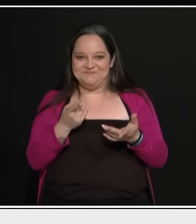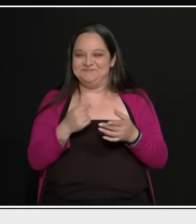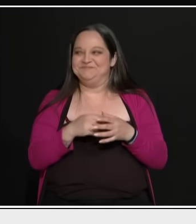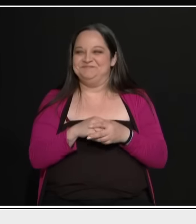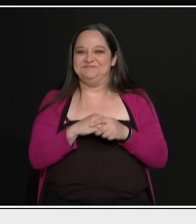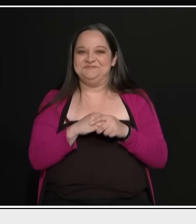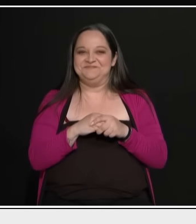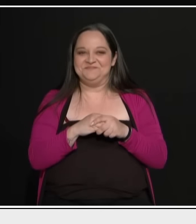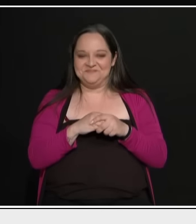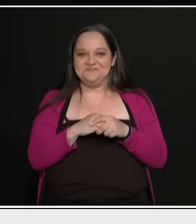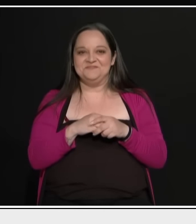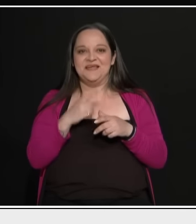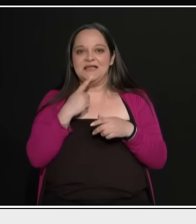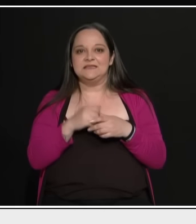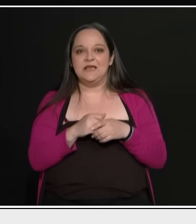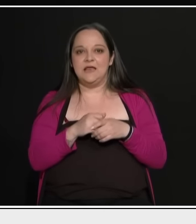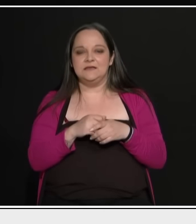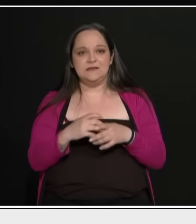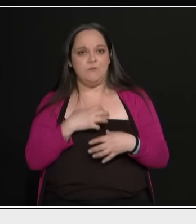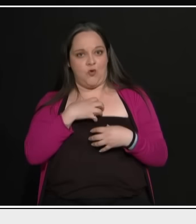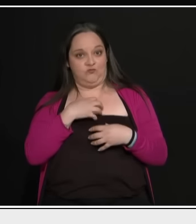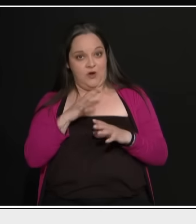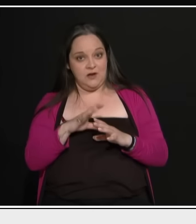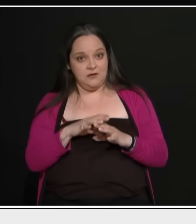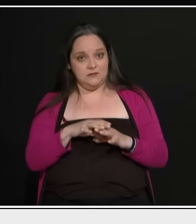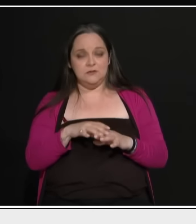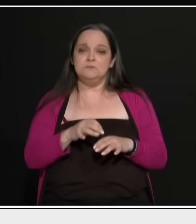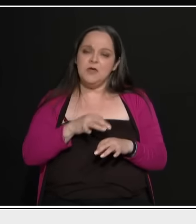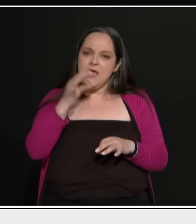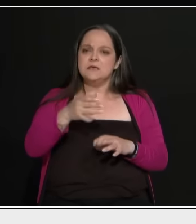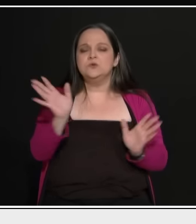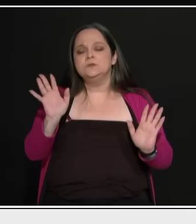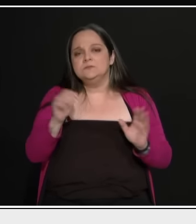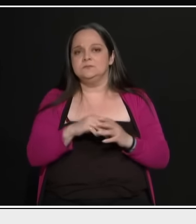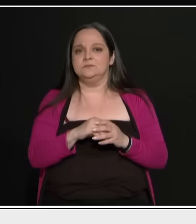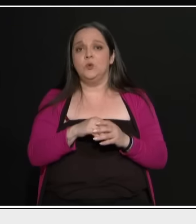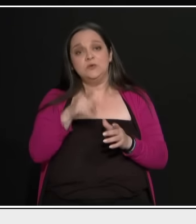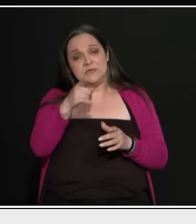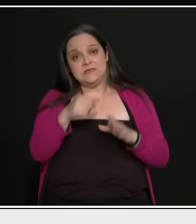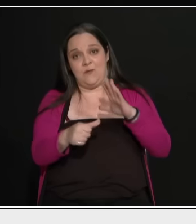εμεμτό. Εσείς θα το χρήνετε. Εγώ ρωτάω εσάς. Είστε Προέδρος και εκφράζετε τις θέσεις σας. Όχι, εγώ δεν.